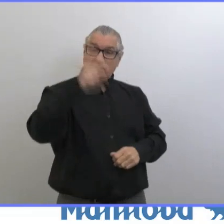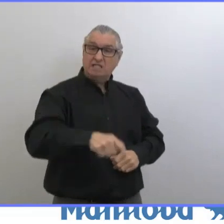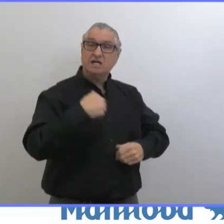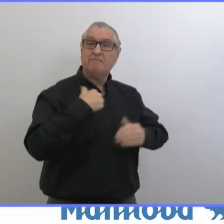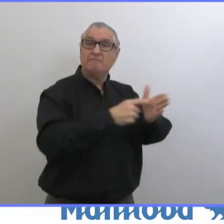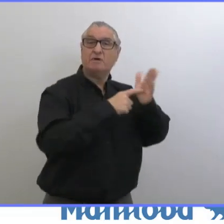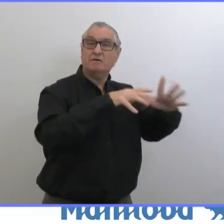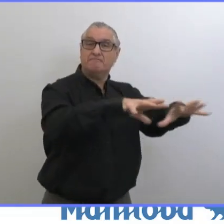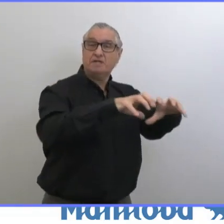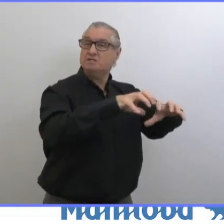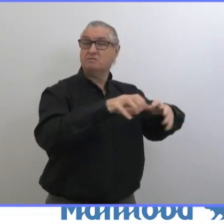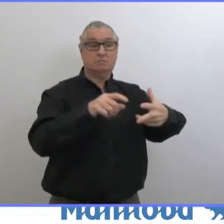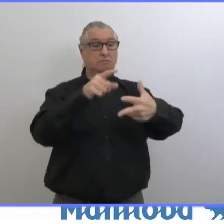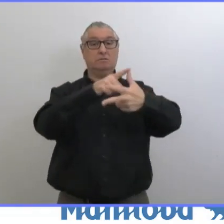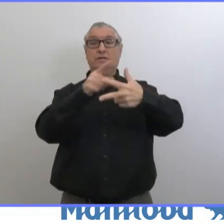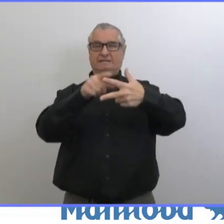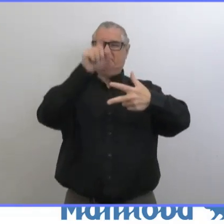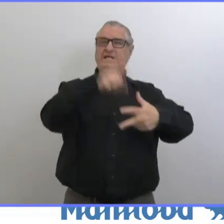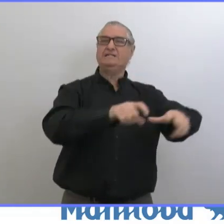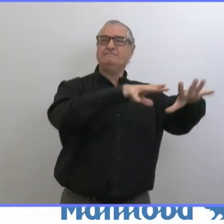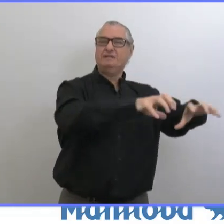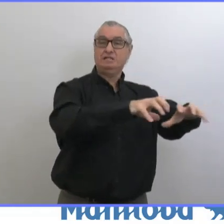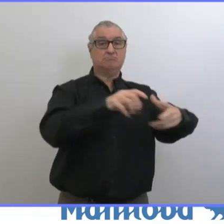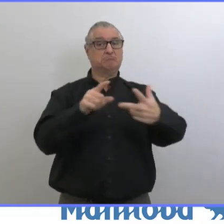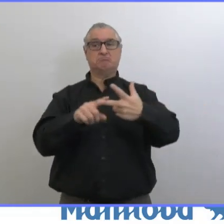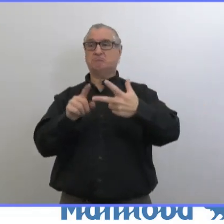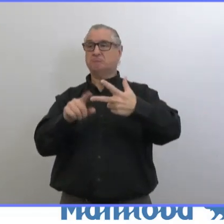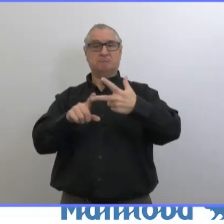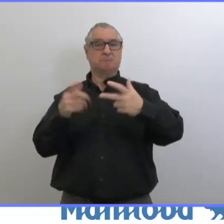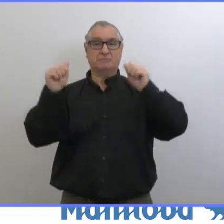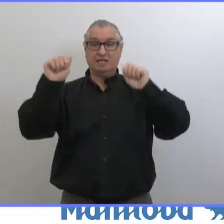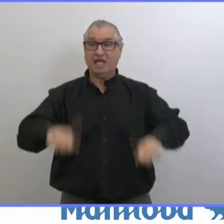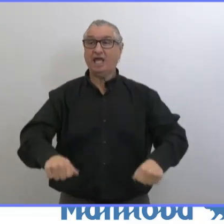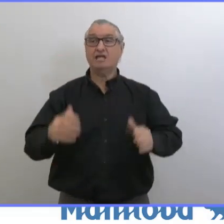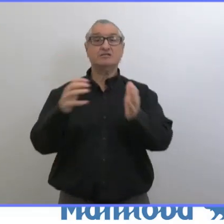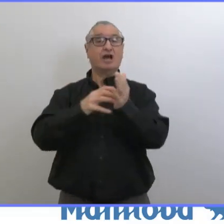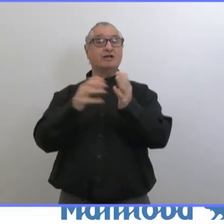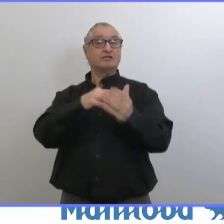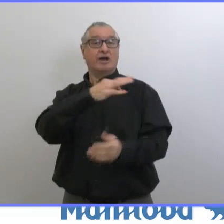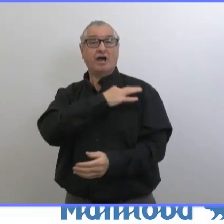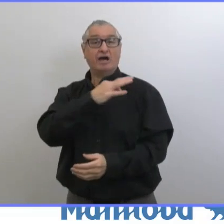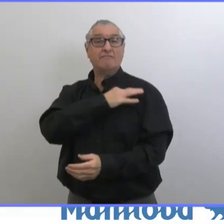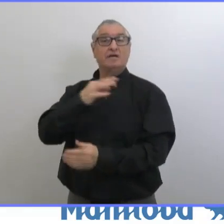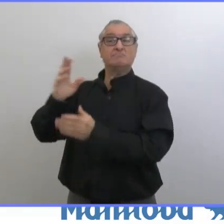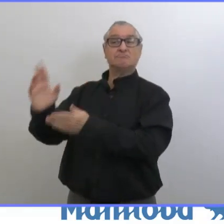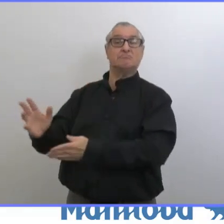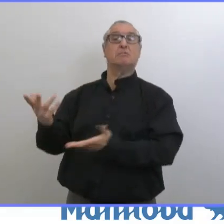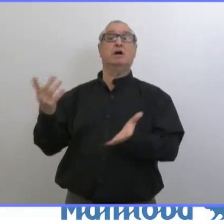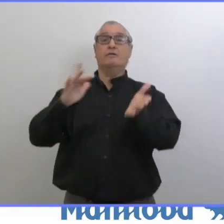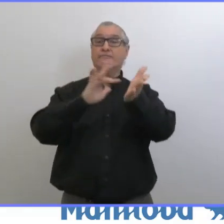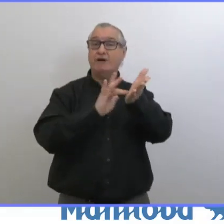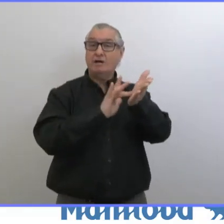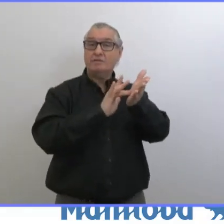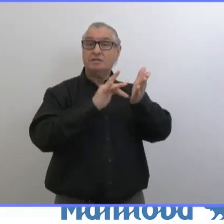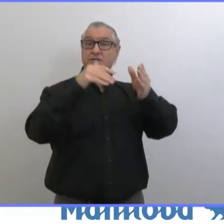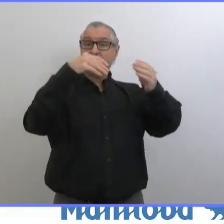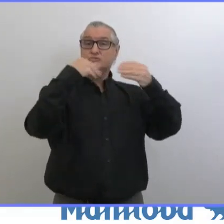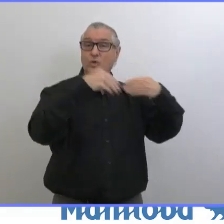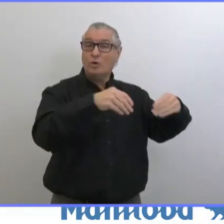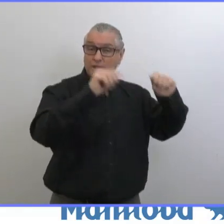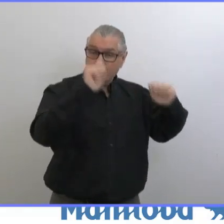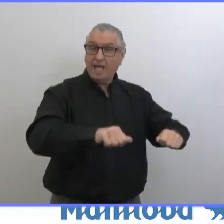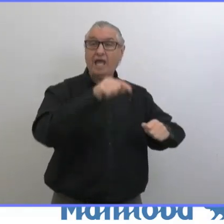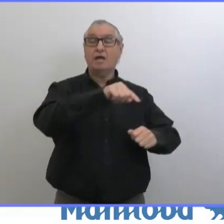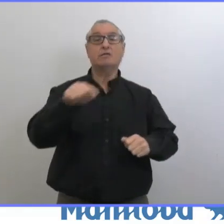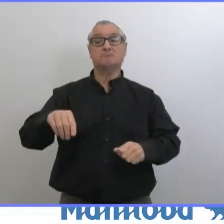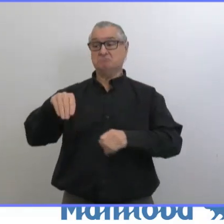vont arriver bientôt peuvent être entreposés dans les pharmacies, dans les bureaux, dans les cabinets des médecins, dans les frigos tout